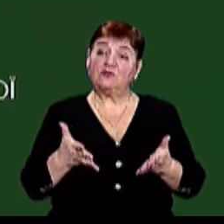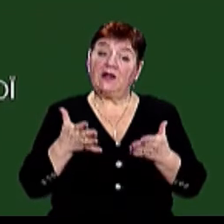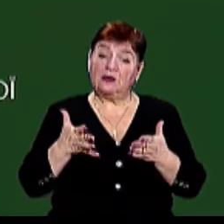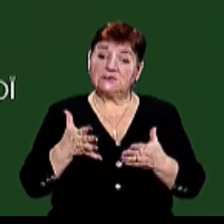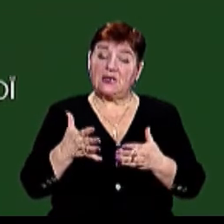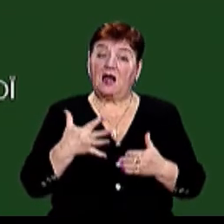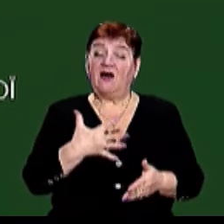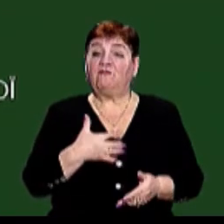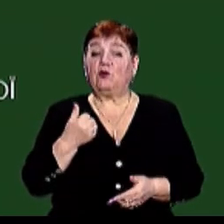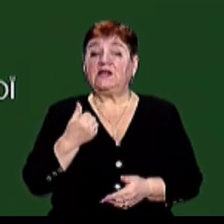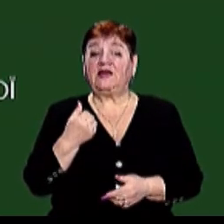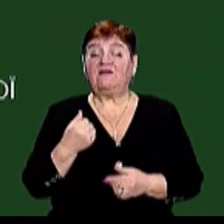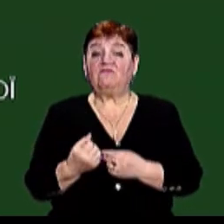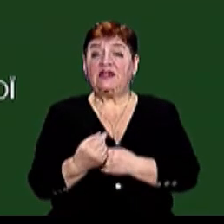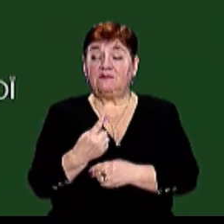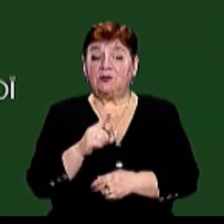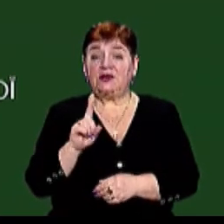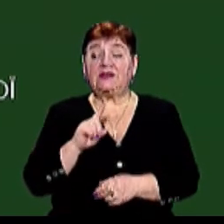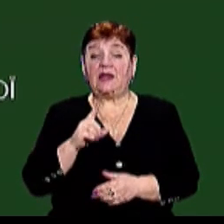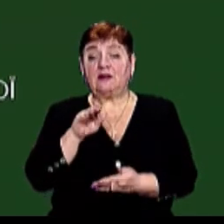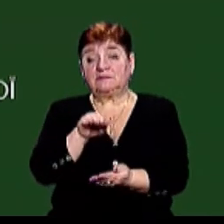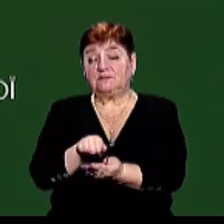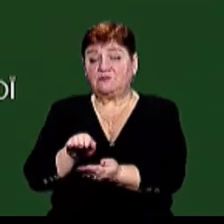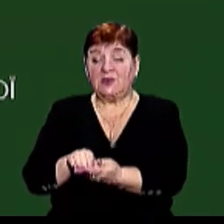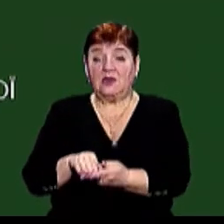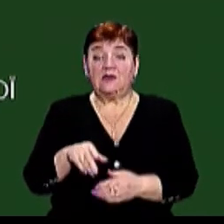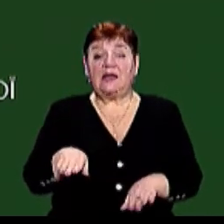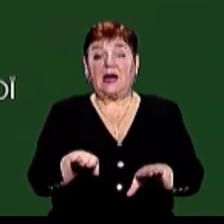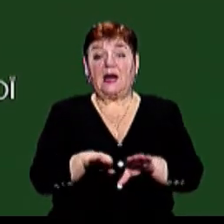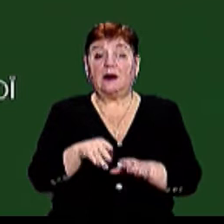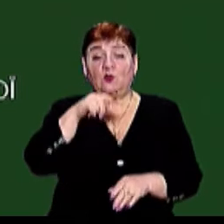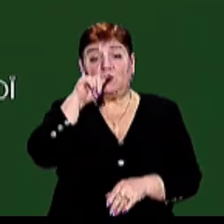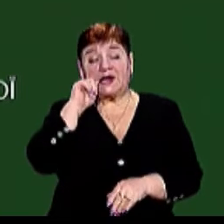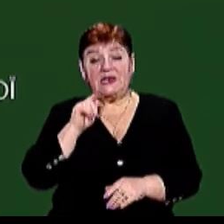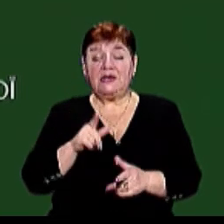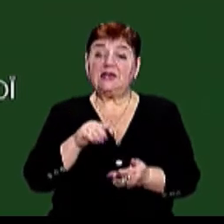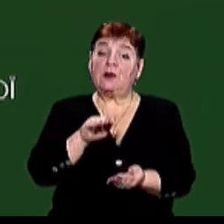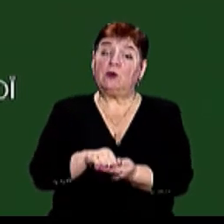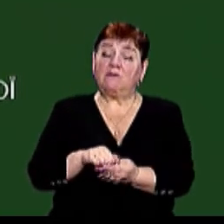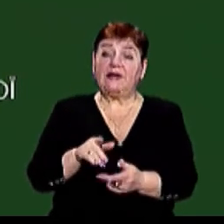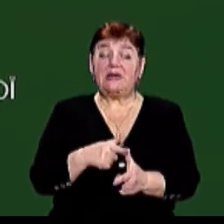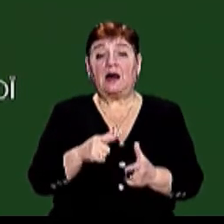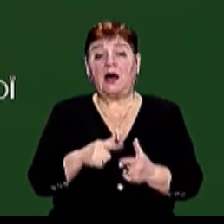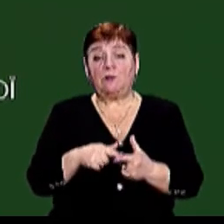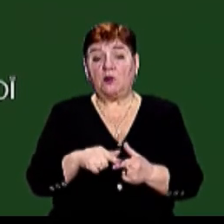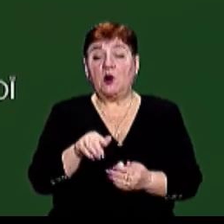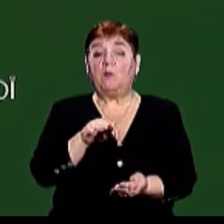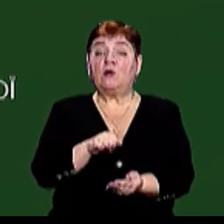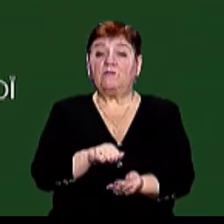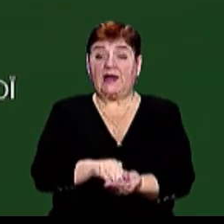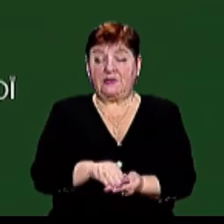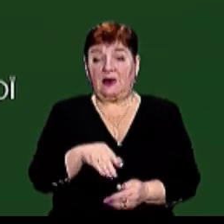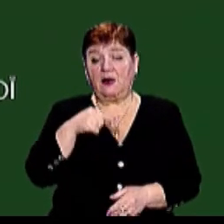воле виявлення щодо репатріації громадян України на батьківщину для поховання або поховання